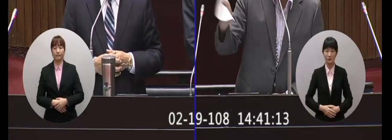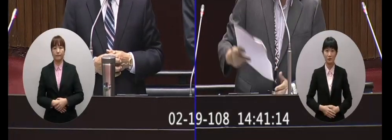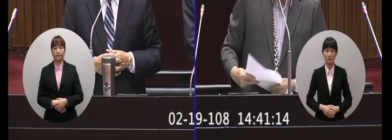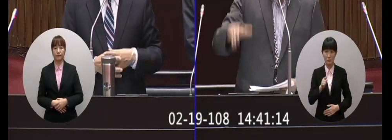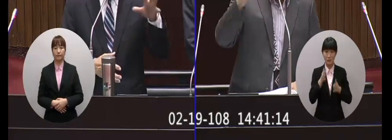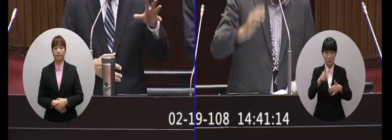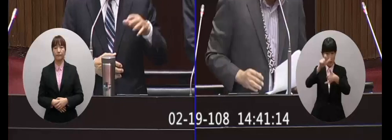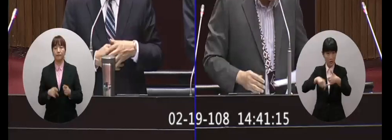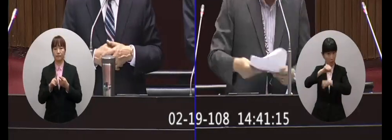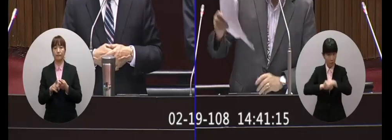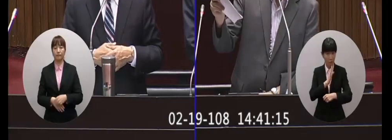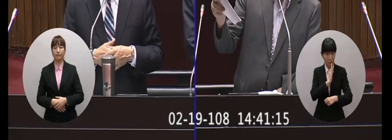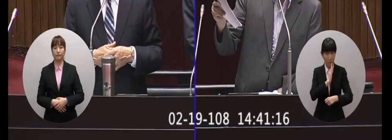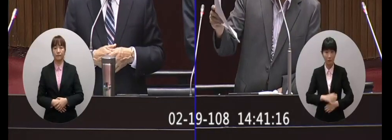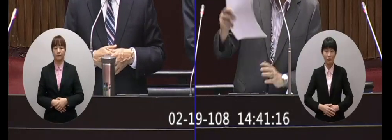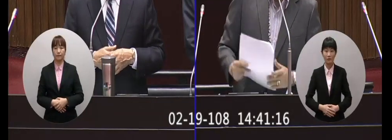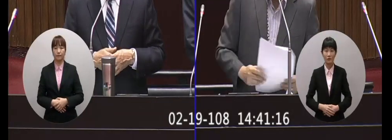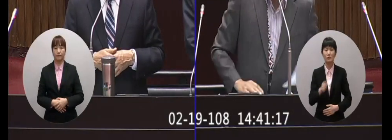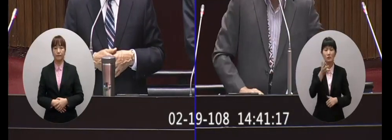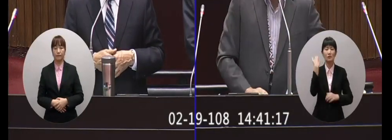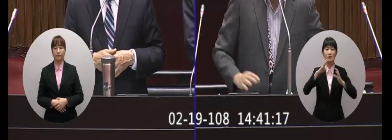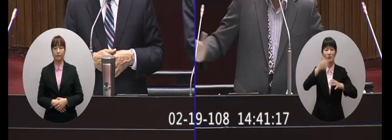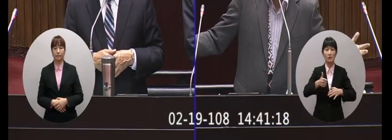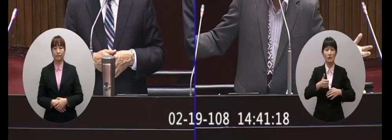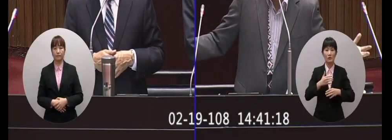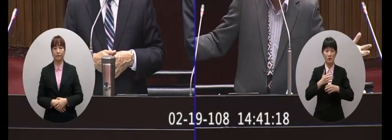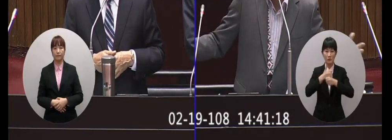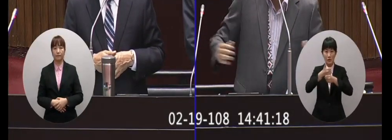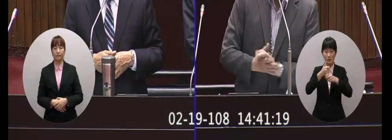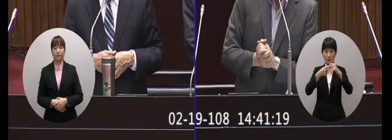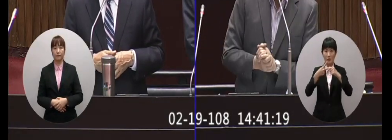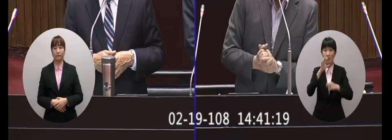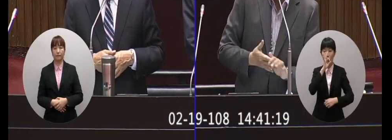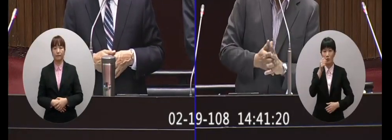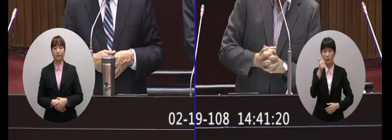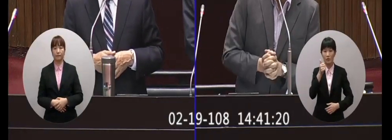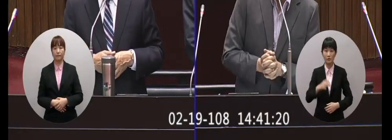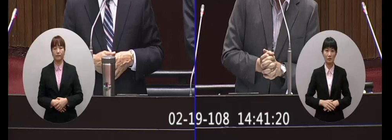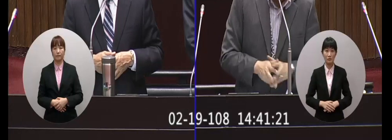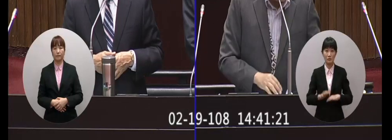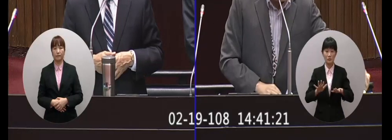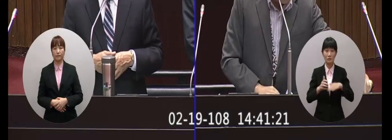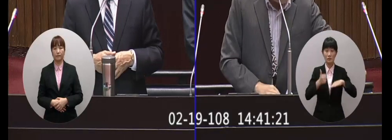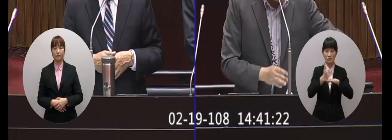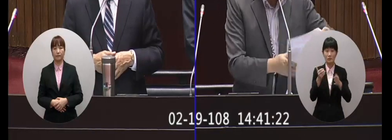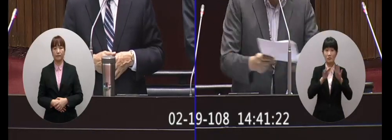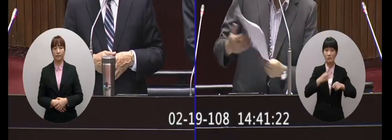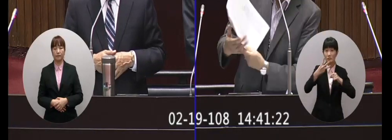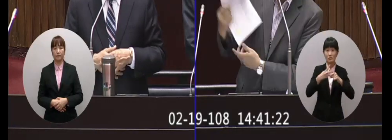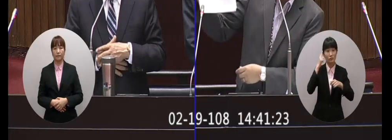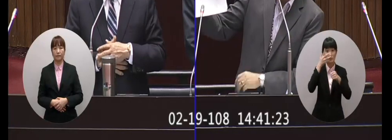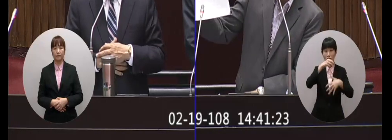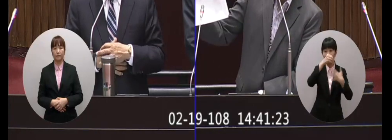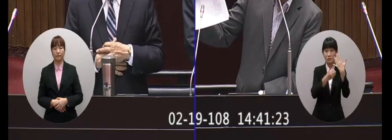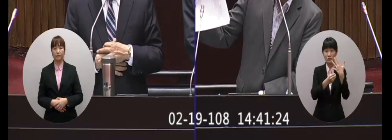你是針對行為那我要問是馬英九跟武頓一到今年的五月二十號就滿三年了那我們這個我們